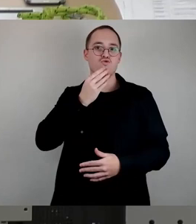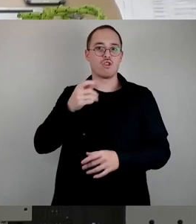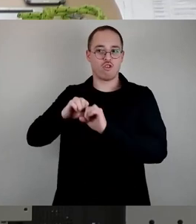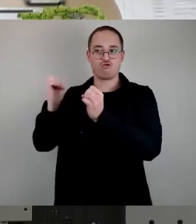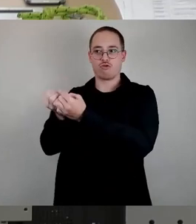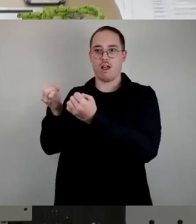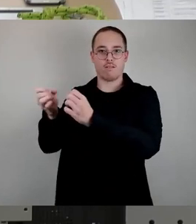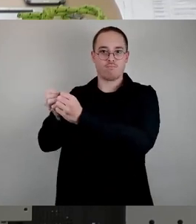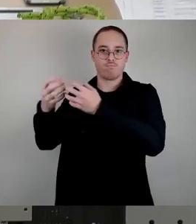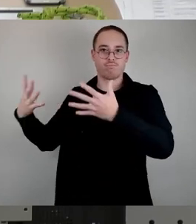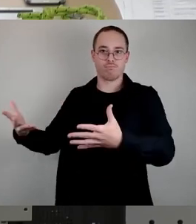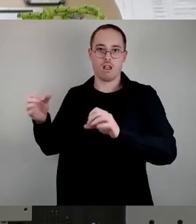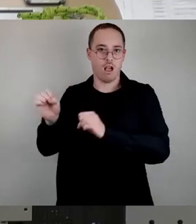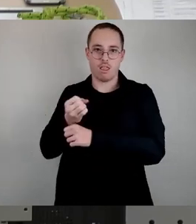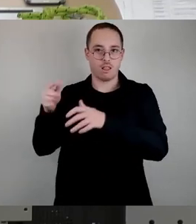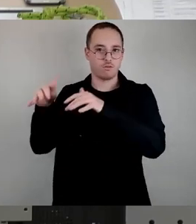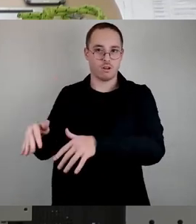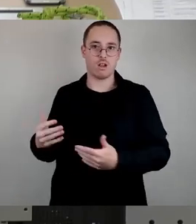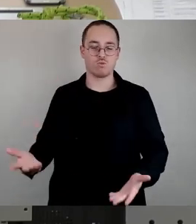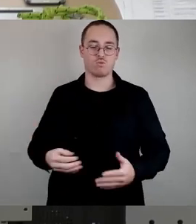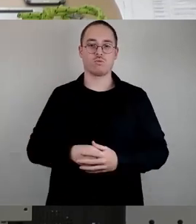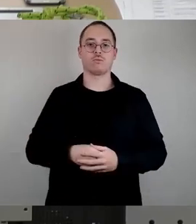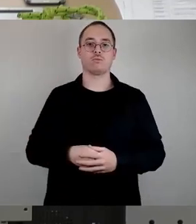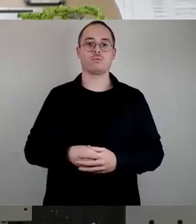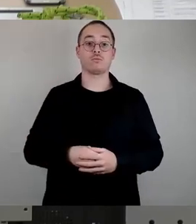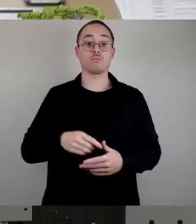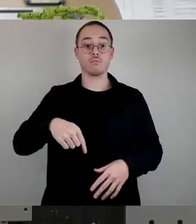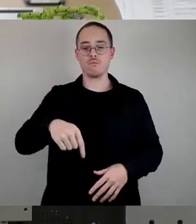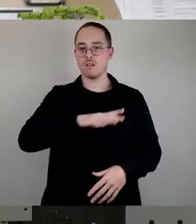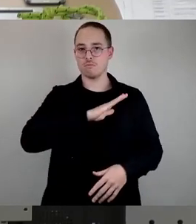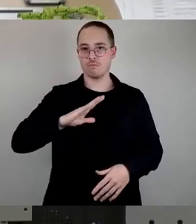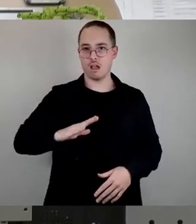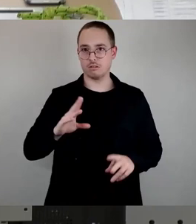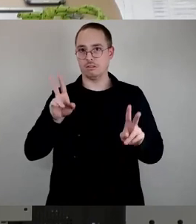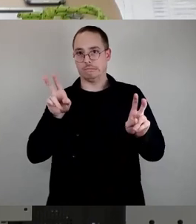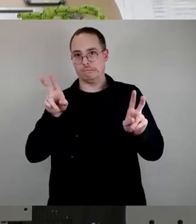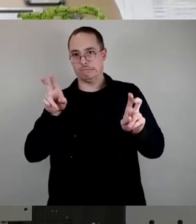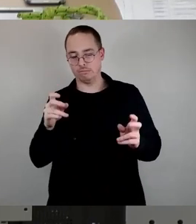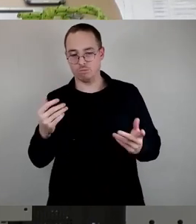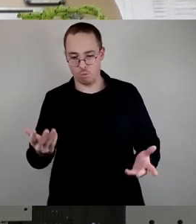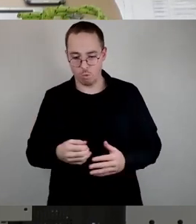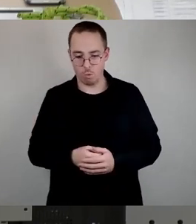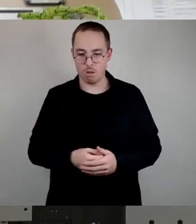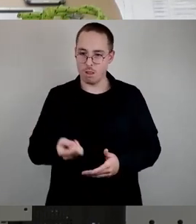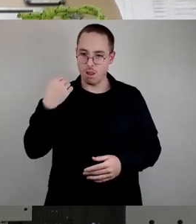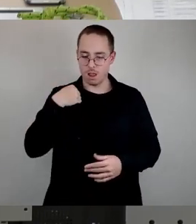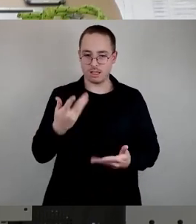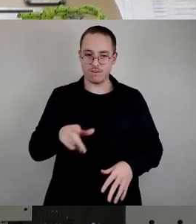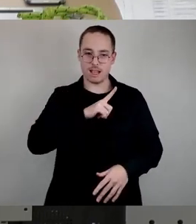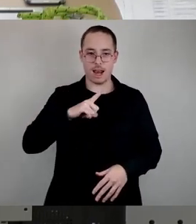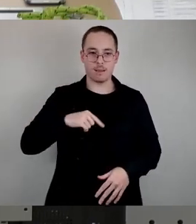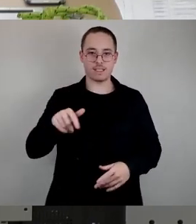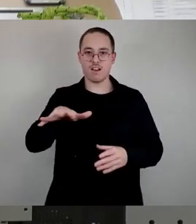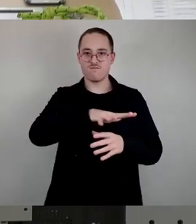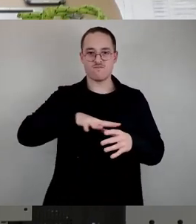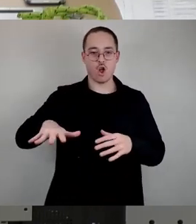auch im vermeintlich fremdenfeindlichen Sachsen angekommen sind, davon zeugen jüngste Berichte der Leipziger Volkszeitung über Studenten, die Angst haben,